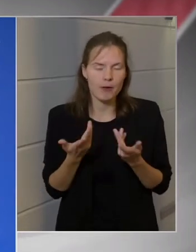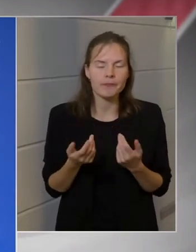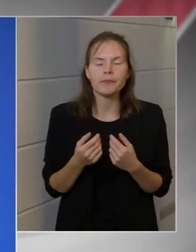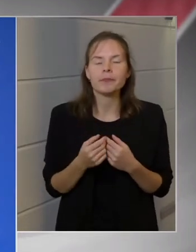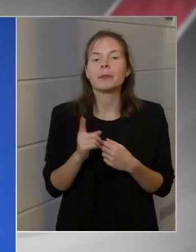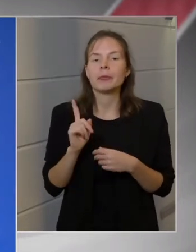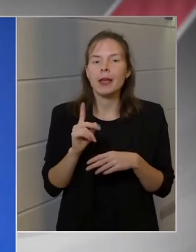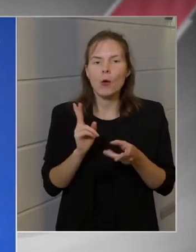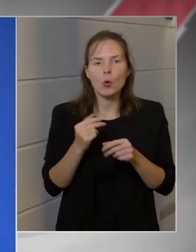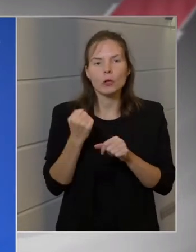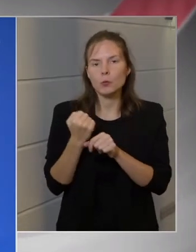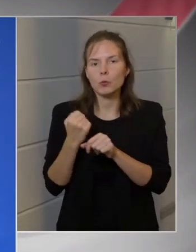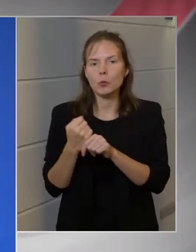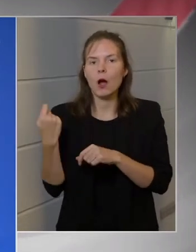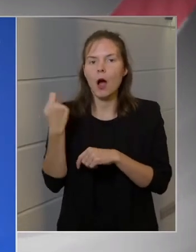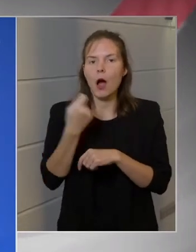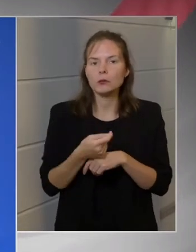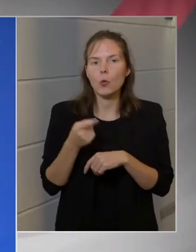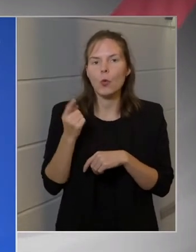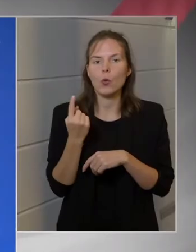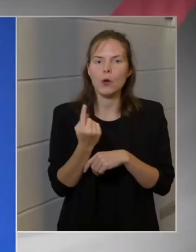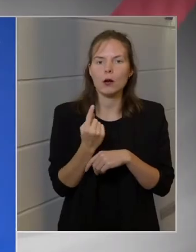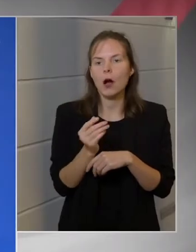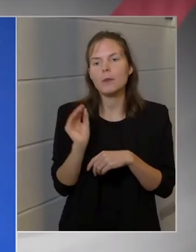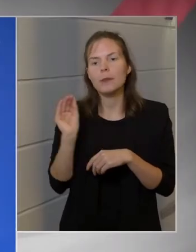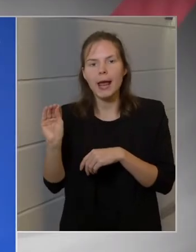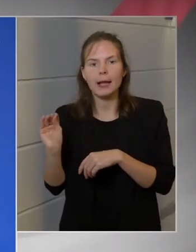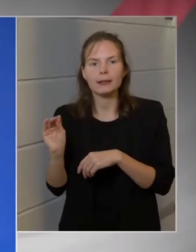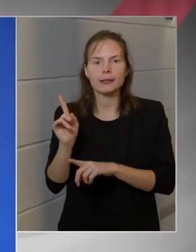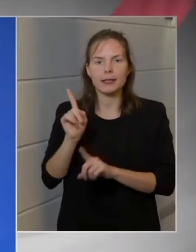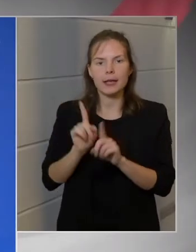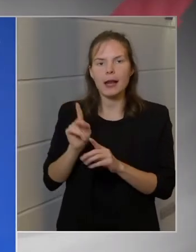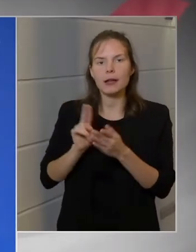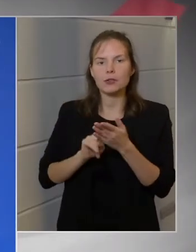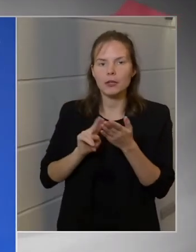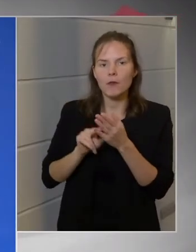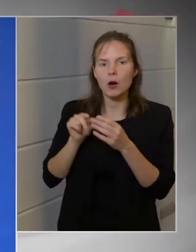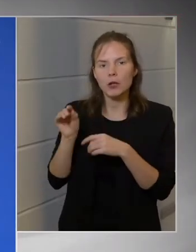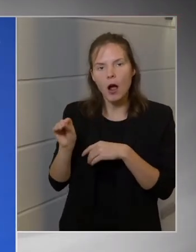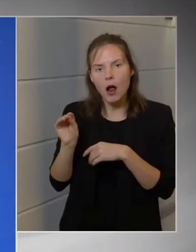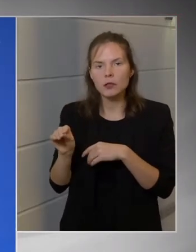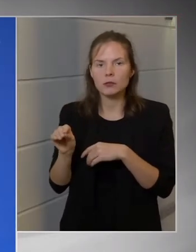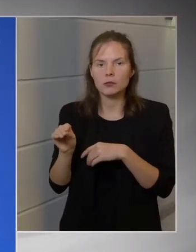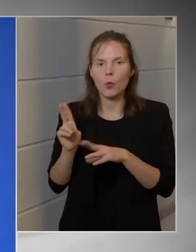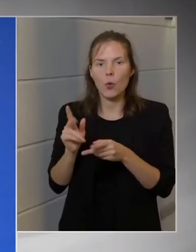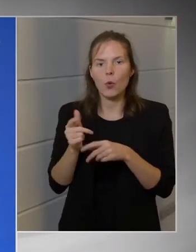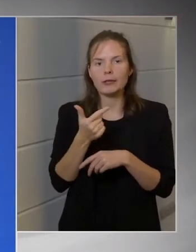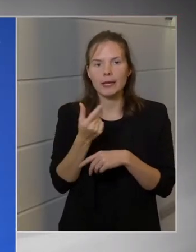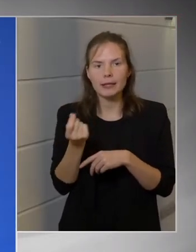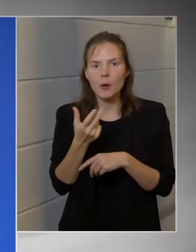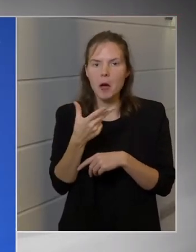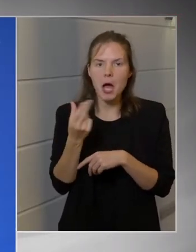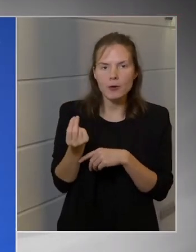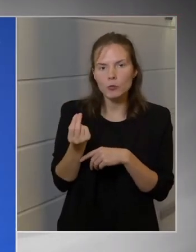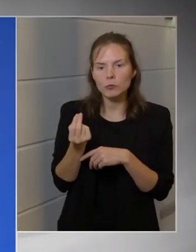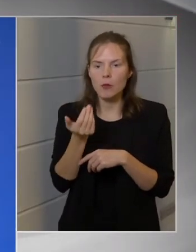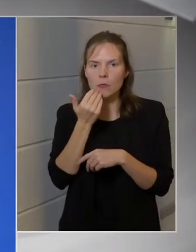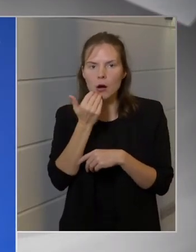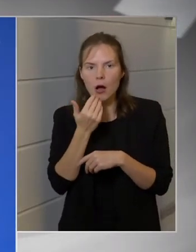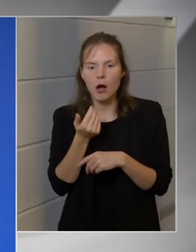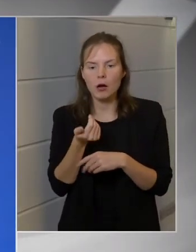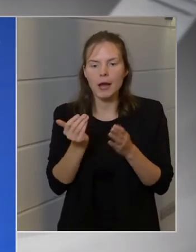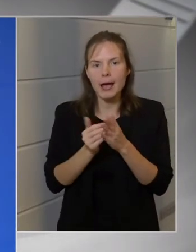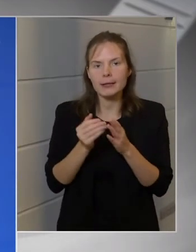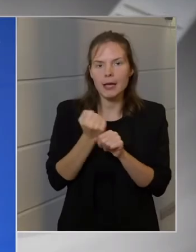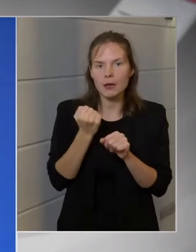mondjuk a járási hivatalnál bejelentkezzen, és ott egyeztessen a járási hivatalvezetővel, hogy akkor ebben a két-három napban az ő ezer munkavállóját